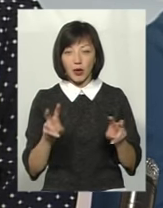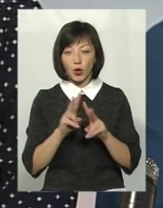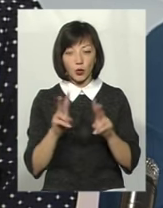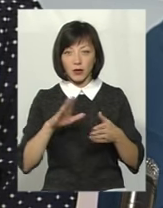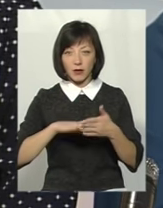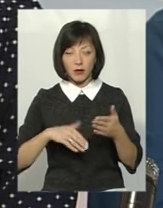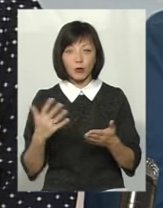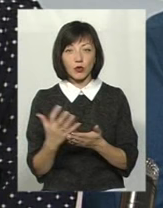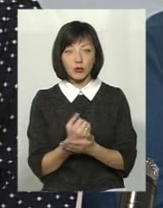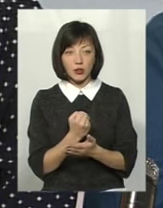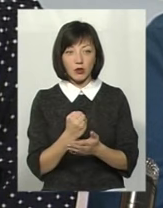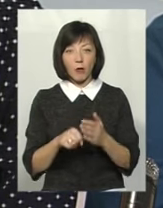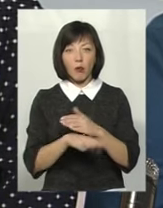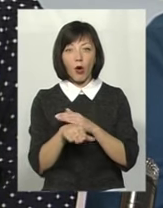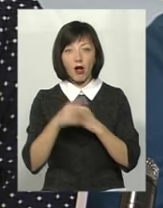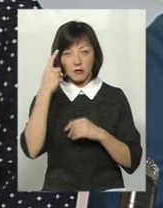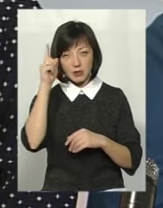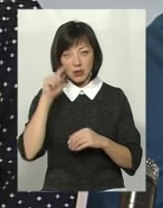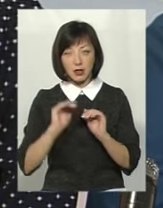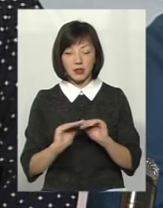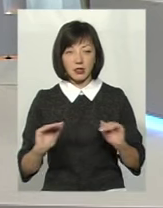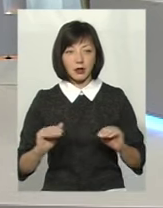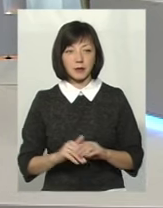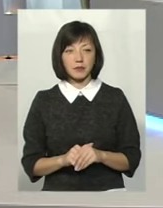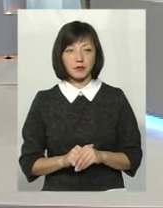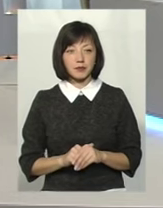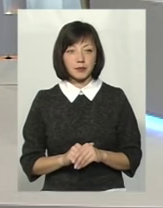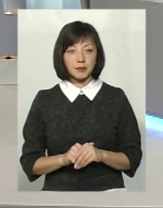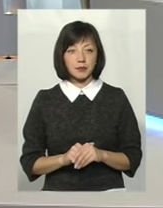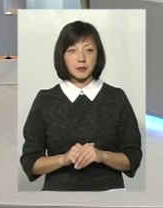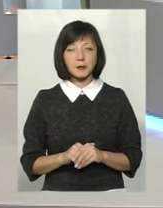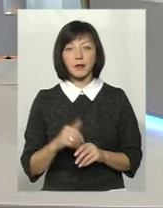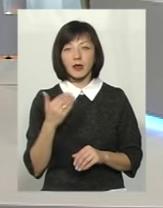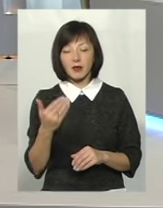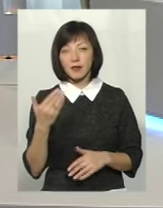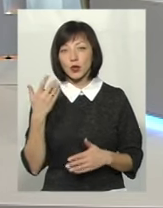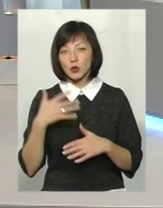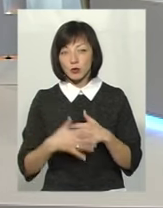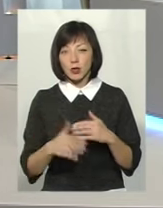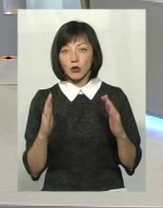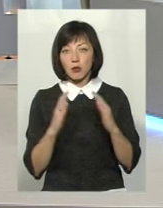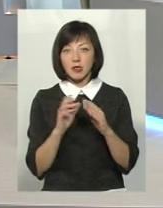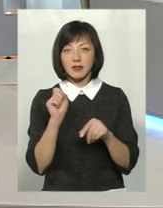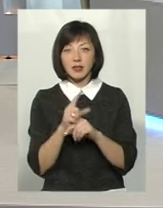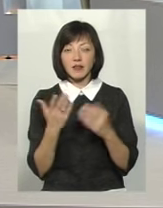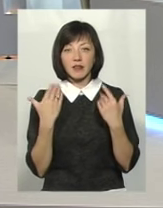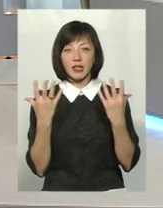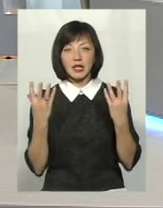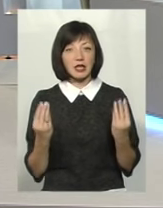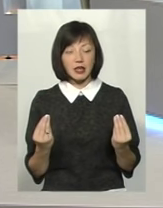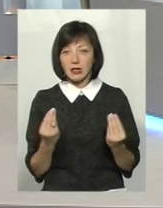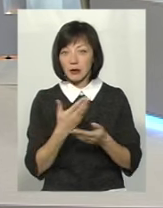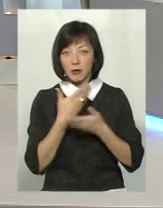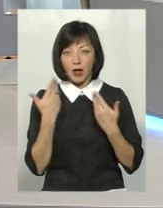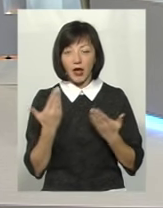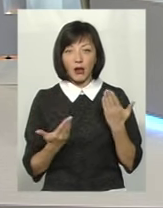і, виходить, прогалини в знаннях учнів. Але розумієте, наприклад, домашнє завдання на вихідні дні не задається, якщо,